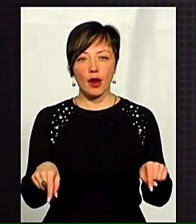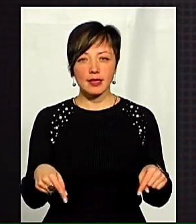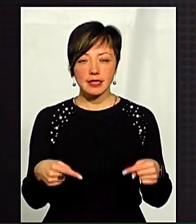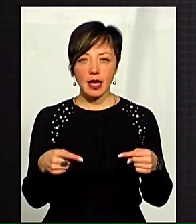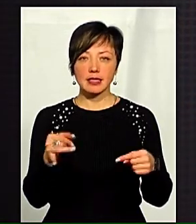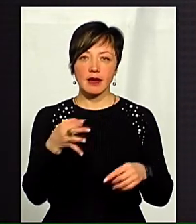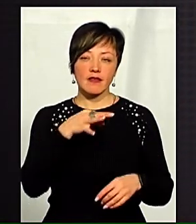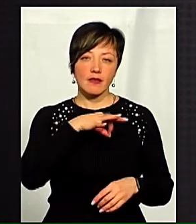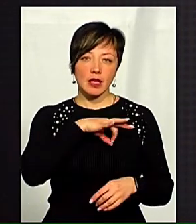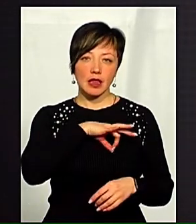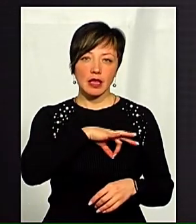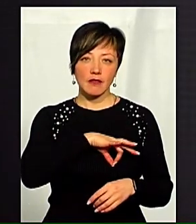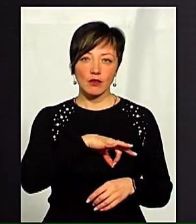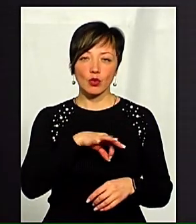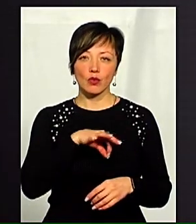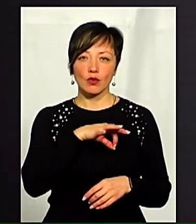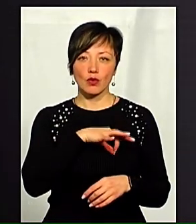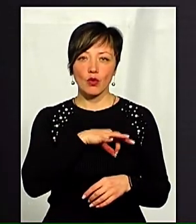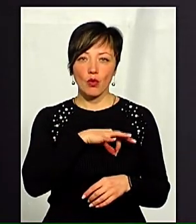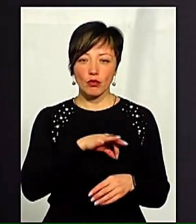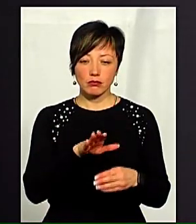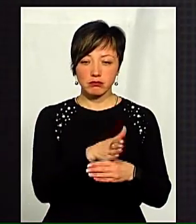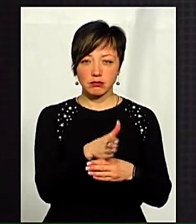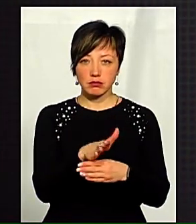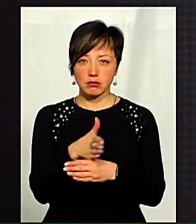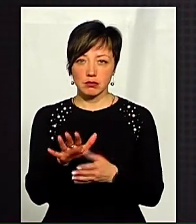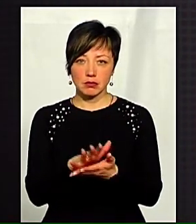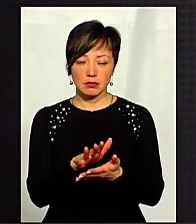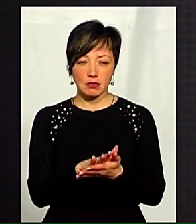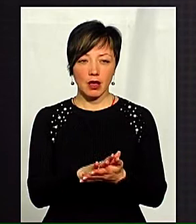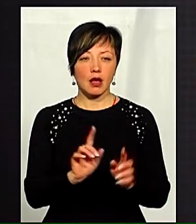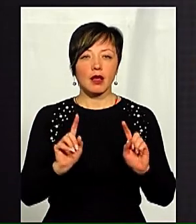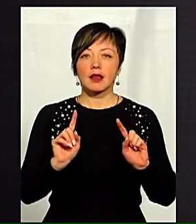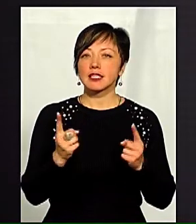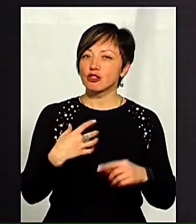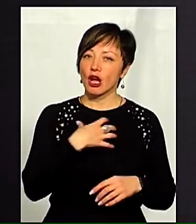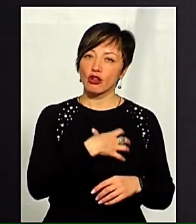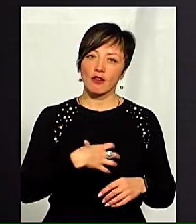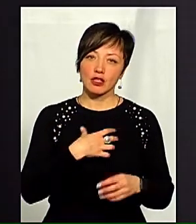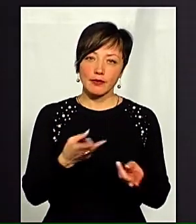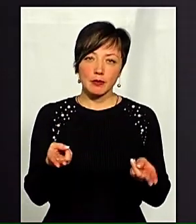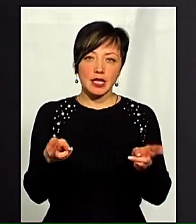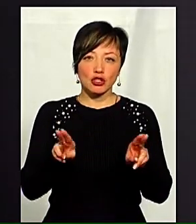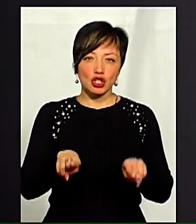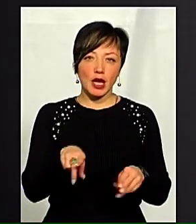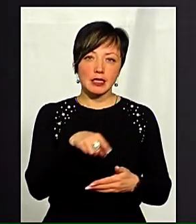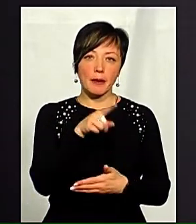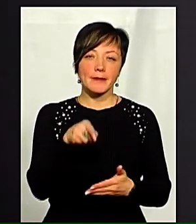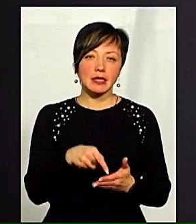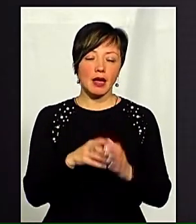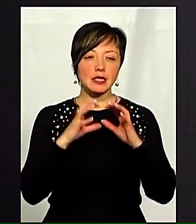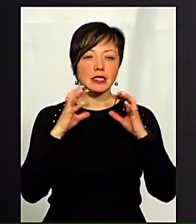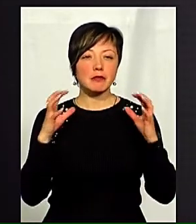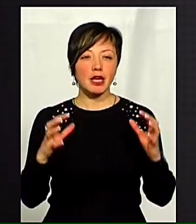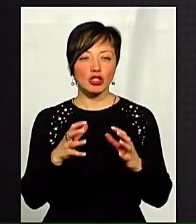і ефективного використання сортування. Надзвичайно важливим залишається питання збереження